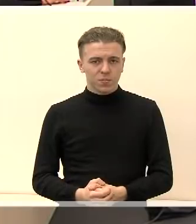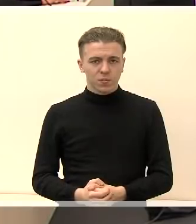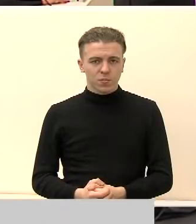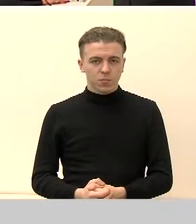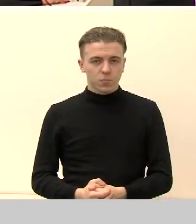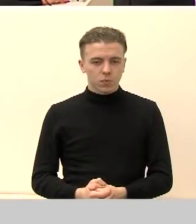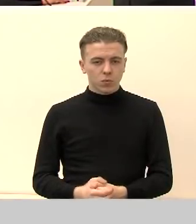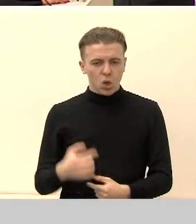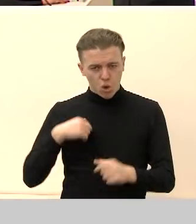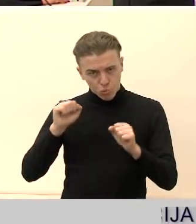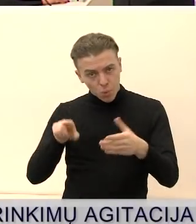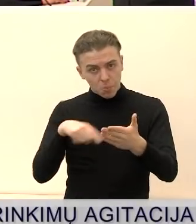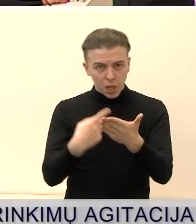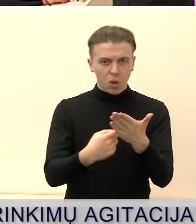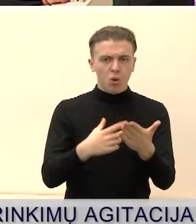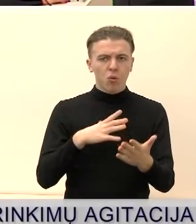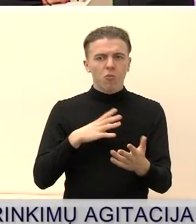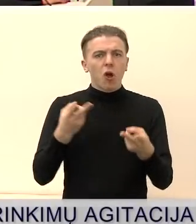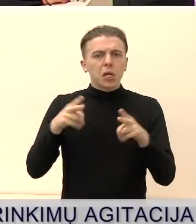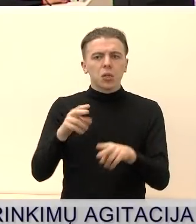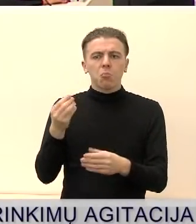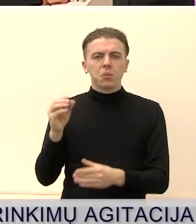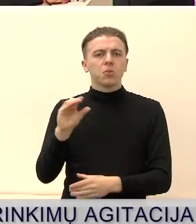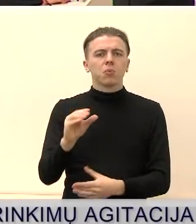Aš galiu paklausti, o kodėl liku tiek pinigėlių?